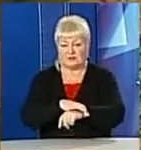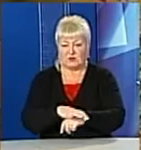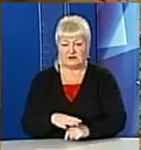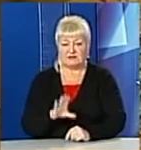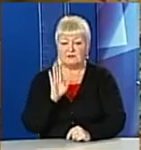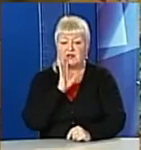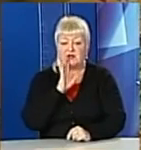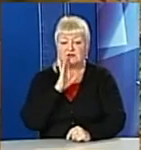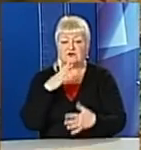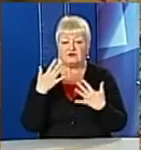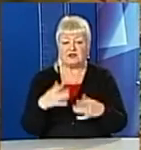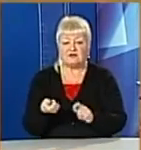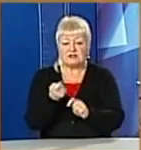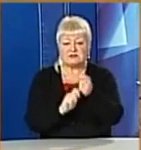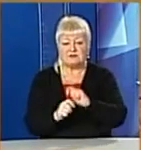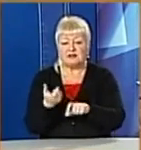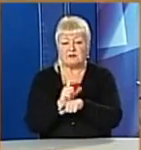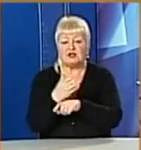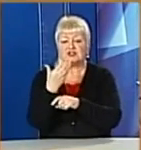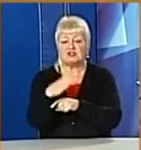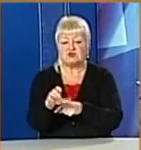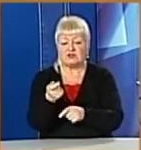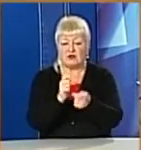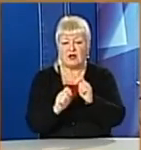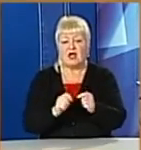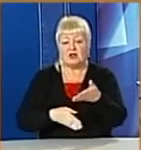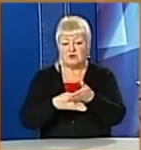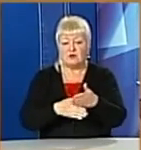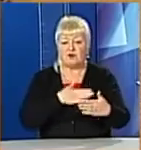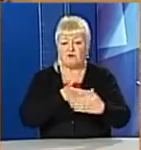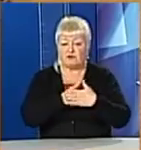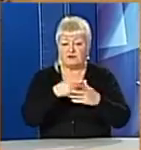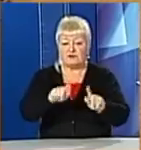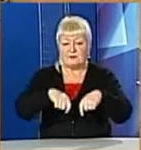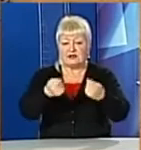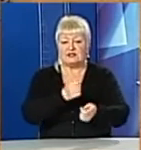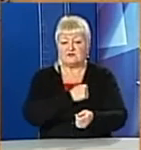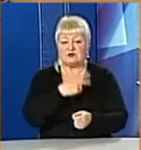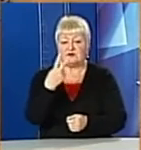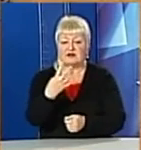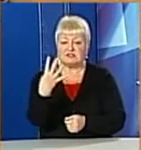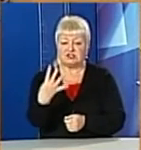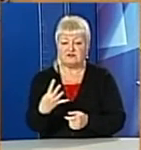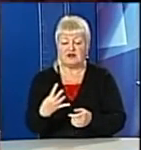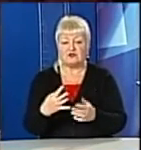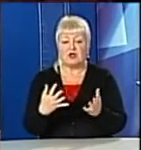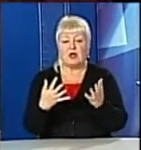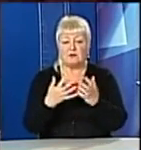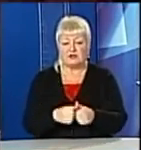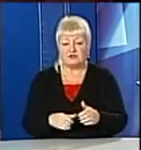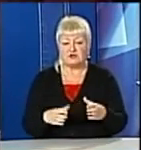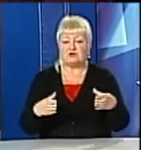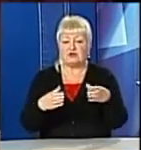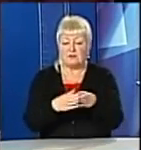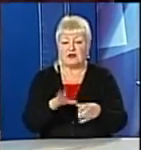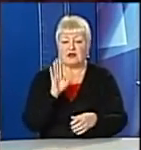Софійка вже сплила більше сотні оберегів через волонтерів, вона передає їх для військових 24-ї механізованої бригади. Мати